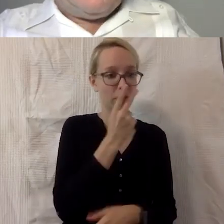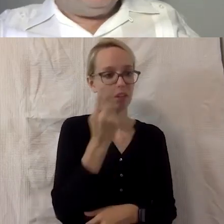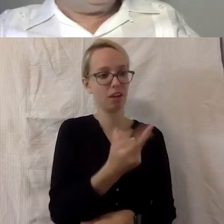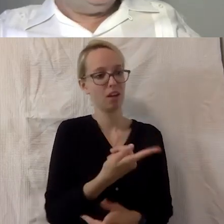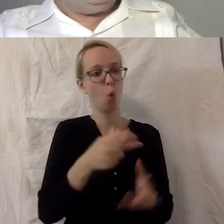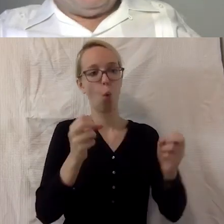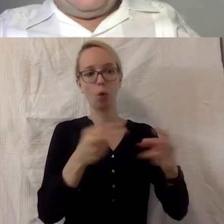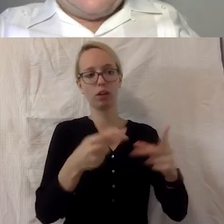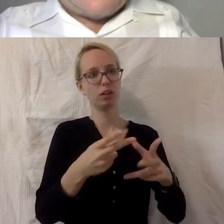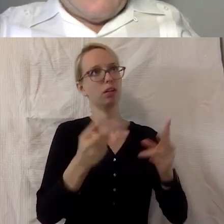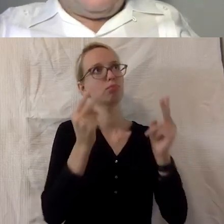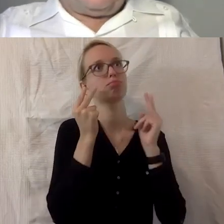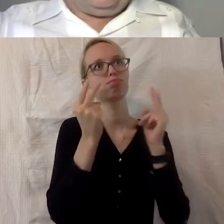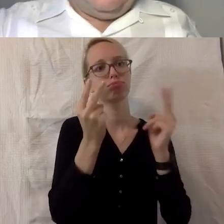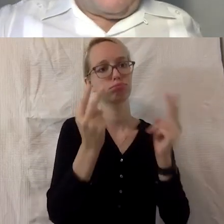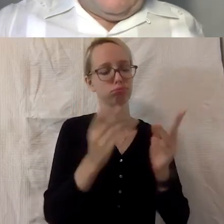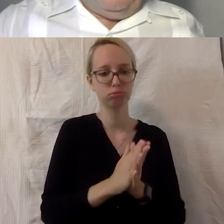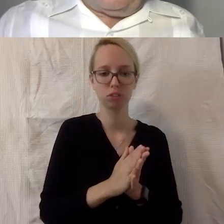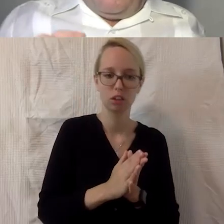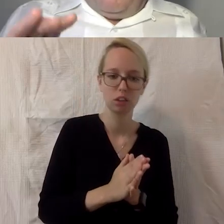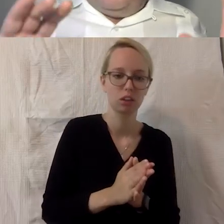Untertitelungen nochmal eine ganz, ganz andere